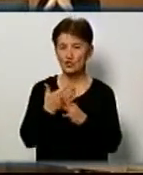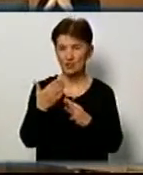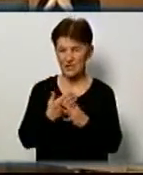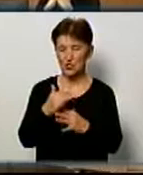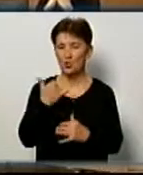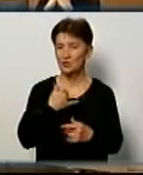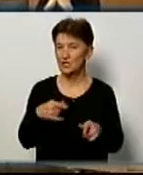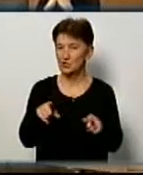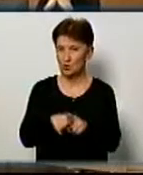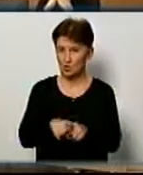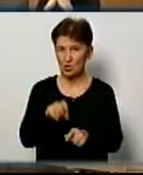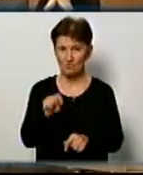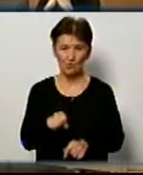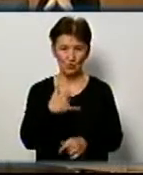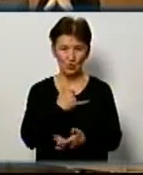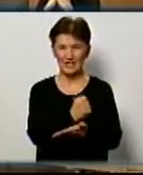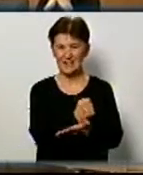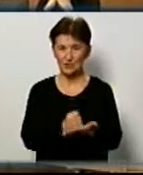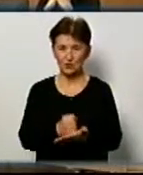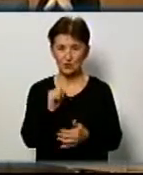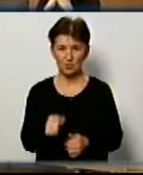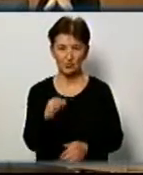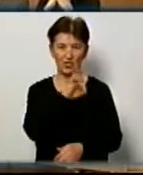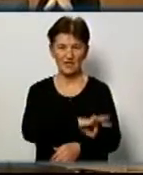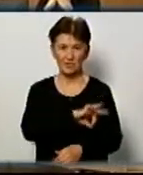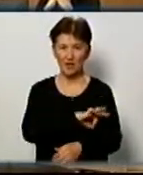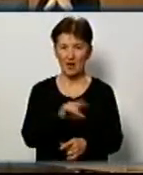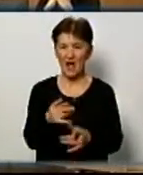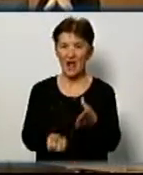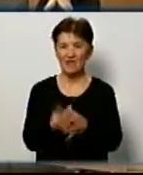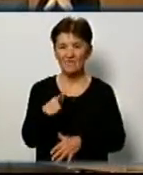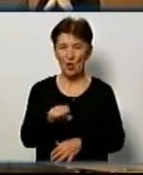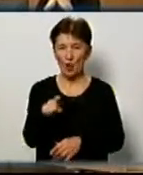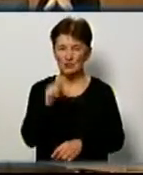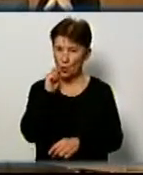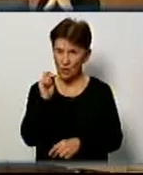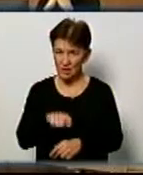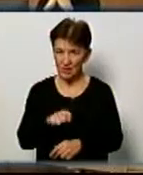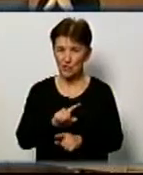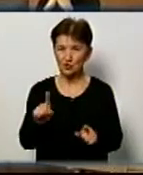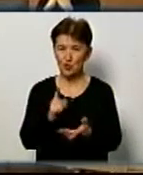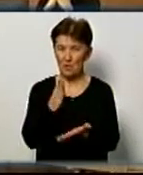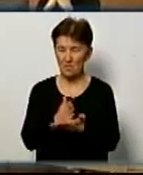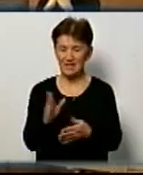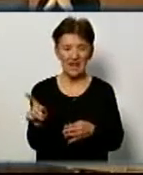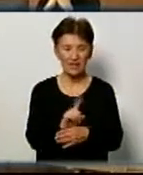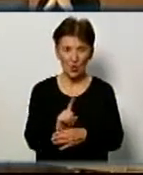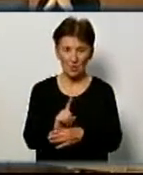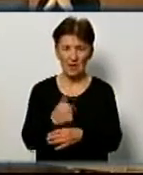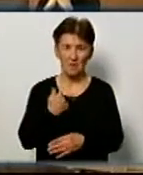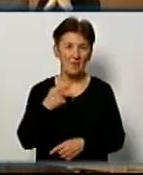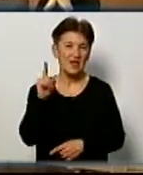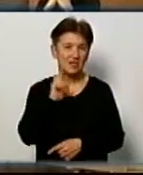ресурсів, які ми могли б використати і одержати газ у тому ж НАК «Нафтогазі України». Щоб мати нормальне теплопостачання у місті, ми